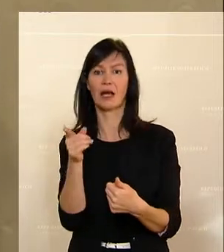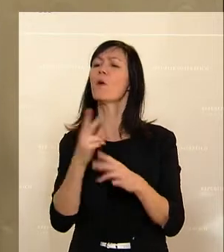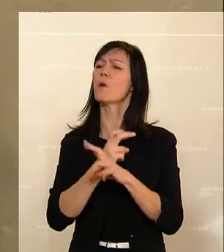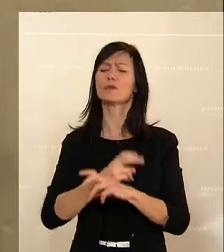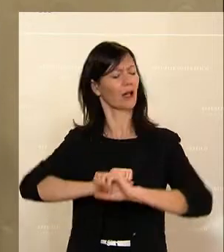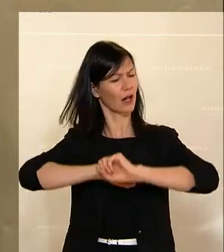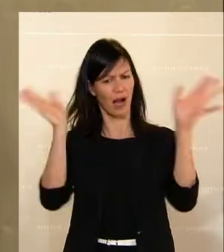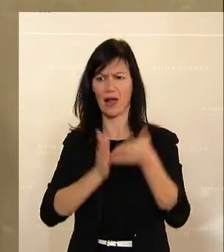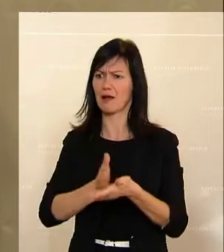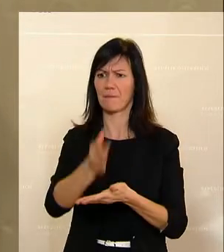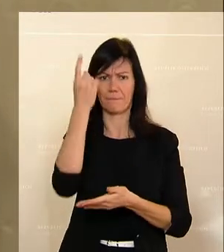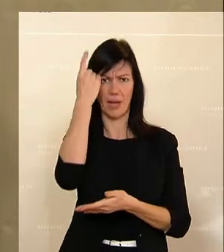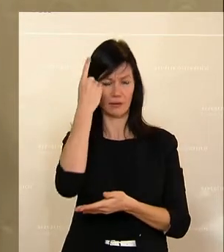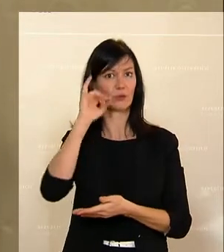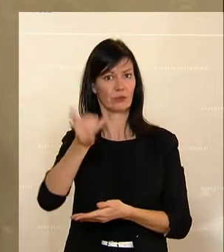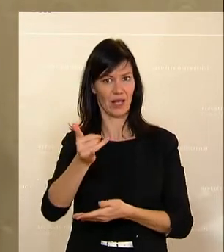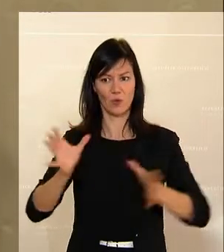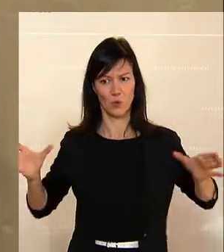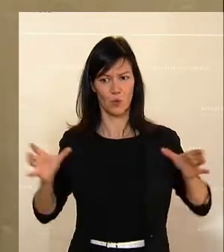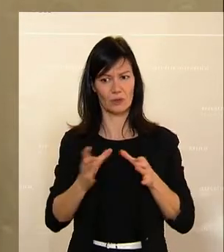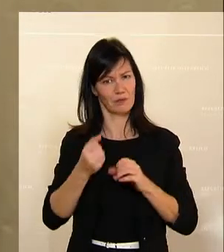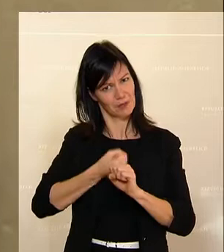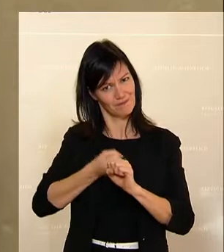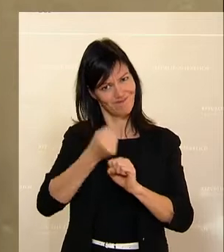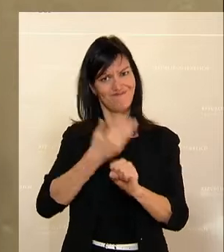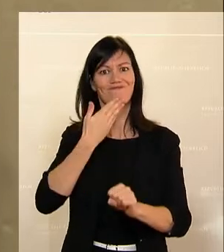Linie bleiben und unsere Kräfte bündeln. Danke.